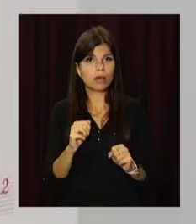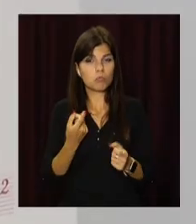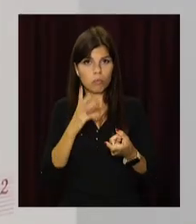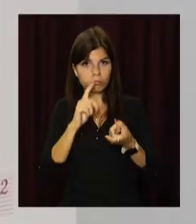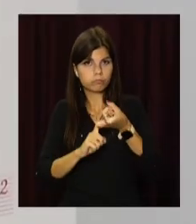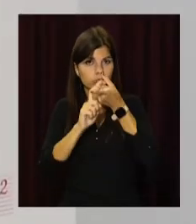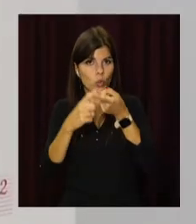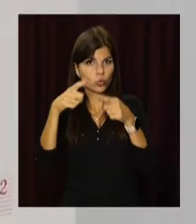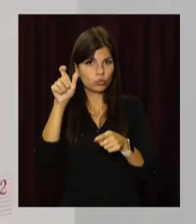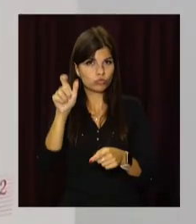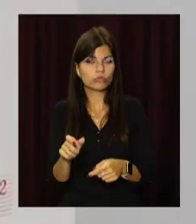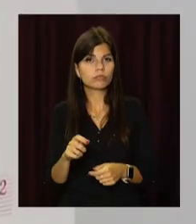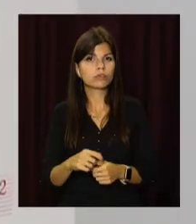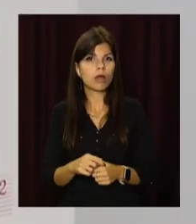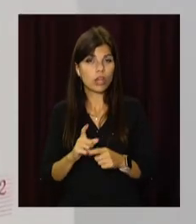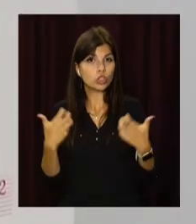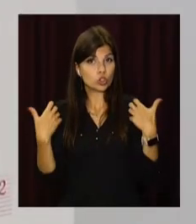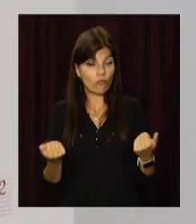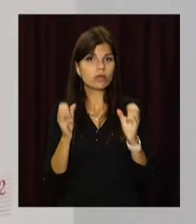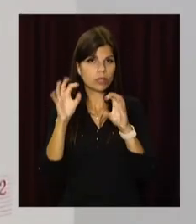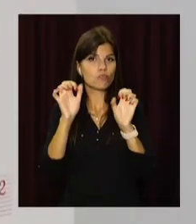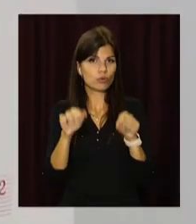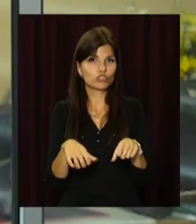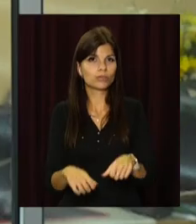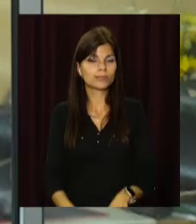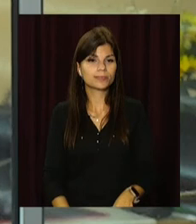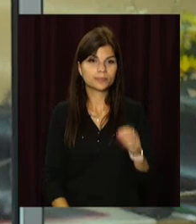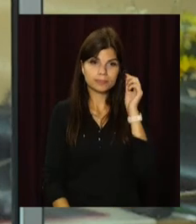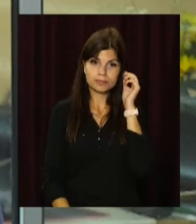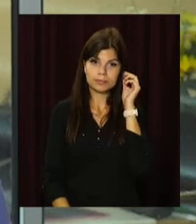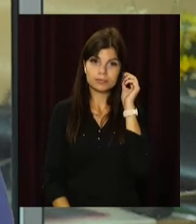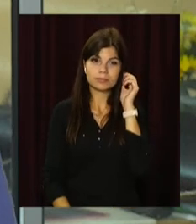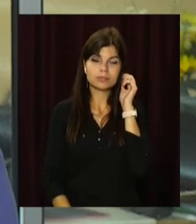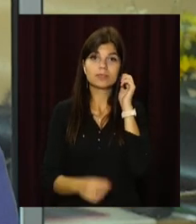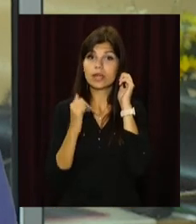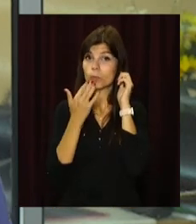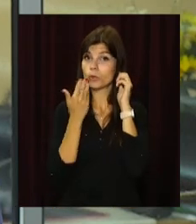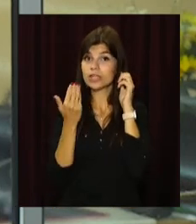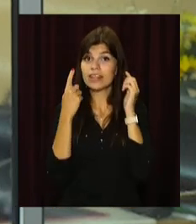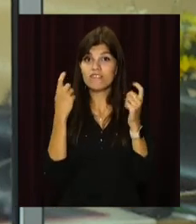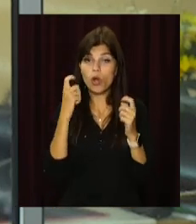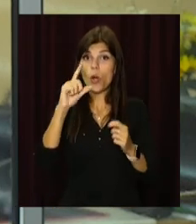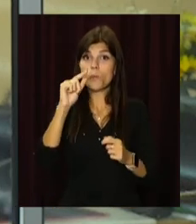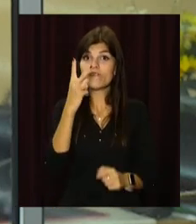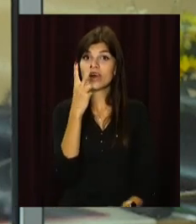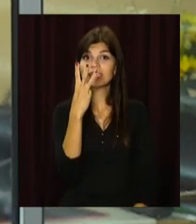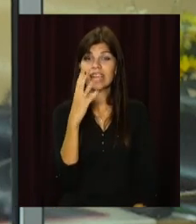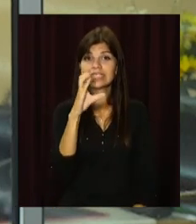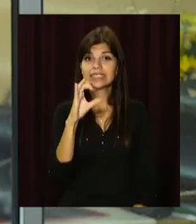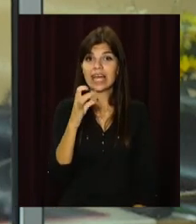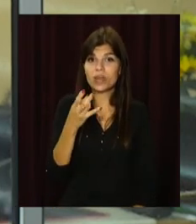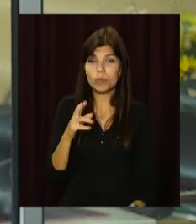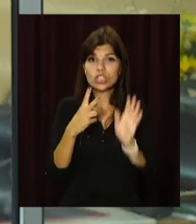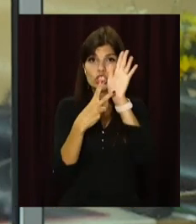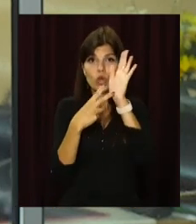Марія Требушенко, Роман Невашина, ФОП Ньюз, Телеканал Відкритий. І остання інформація. У понеділок 23 серпня